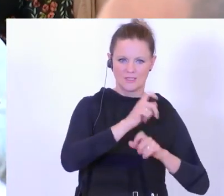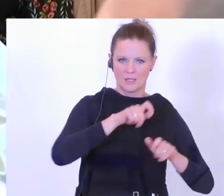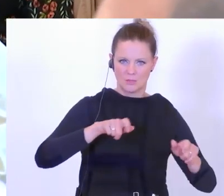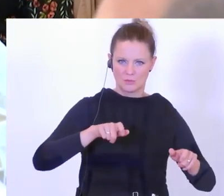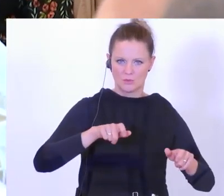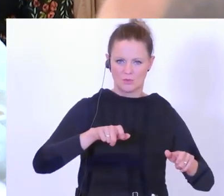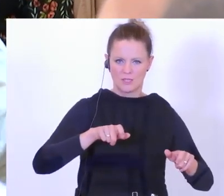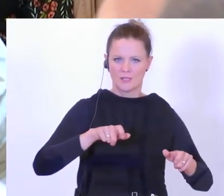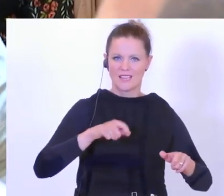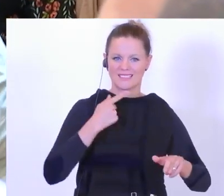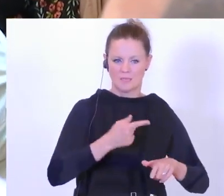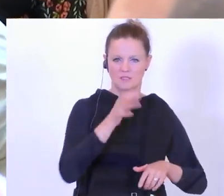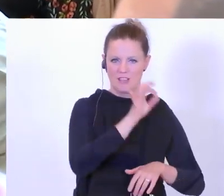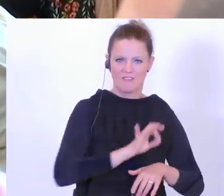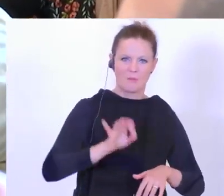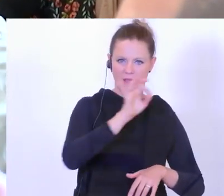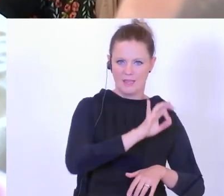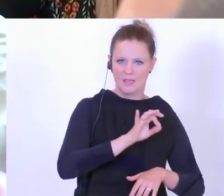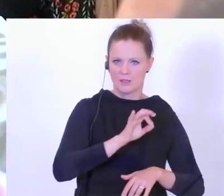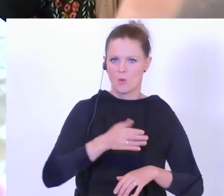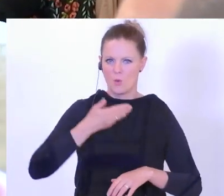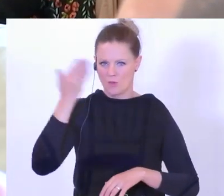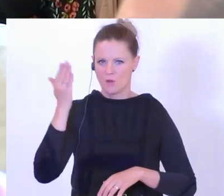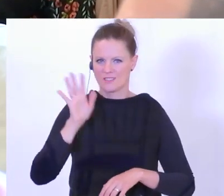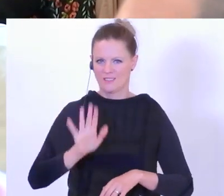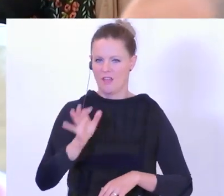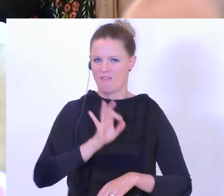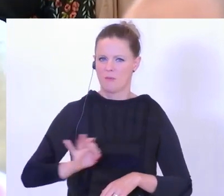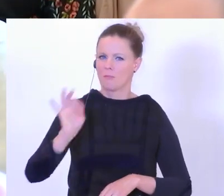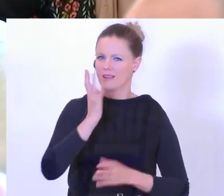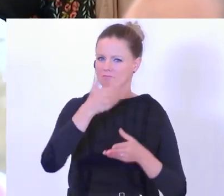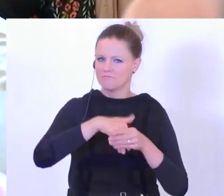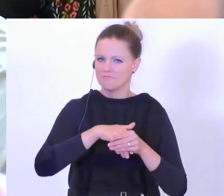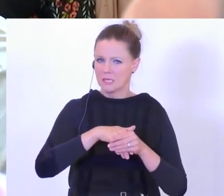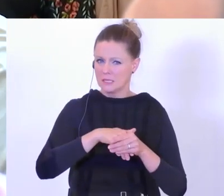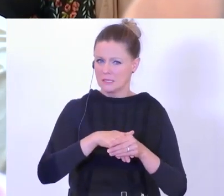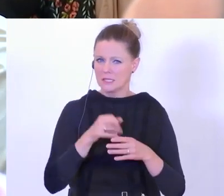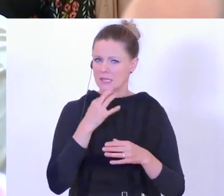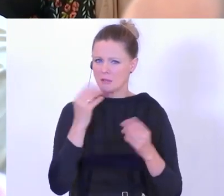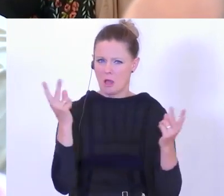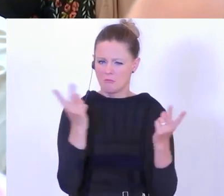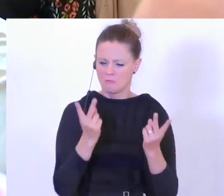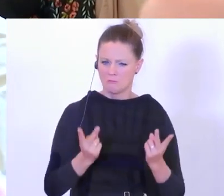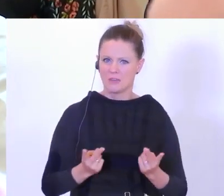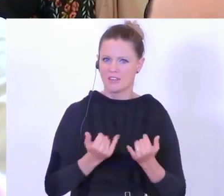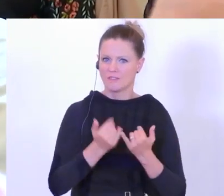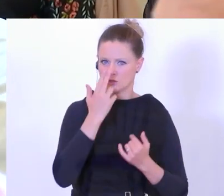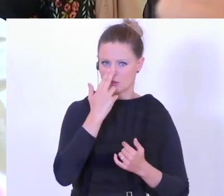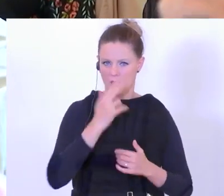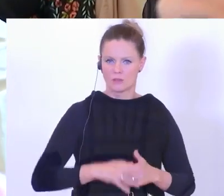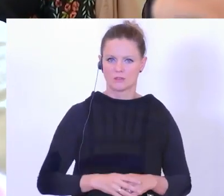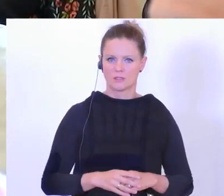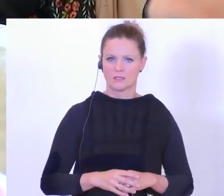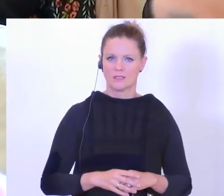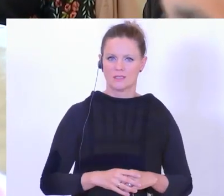Verbrechen und Ausländer und ihre Verbrechen. Und vielleicht kann man das etwas genauer gegenüberstellen, denn der